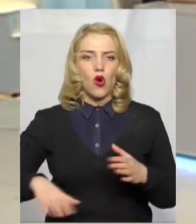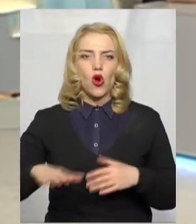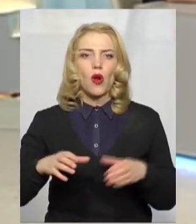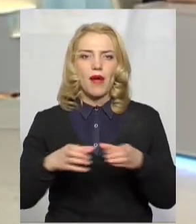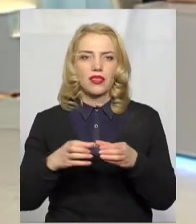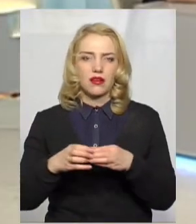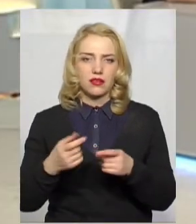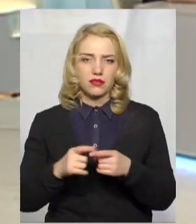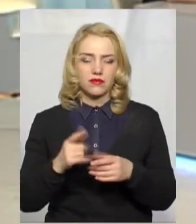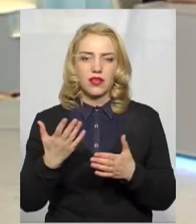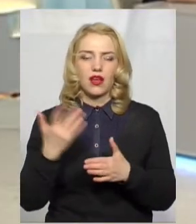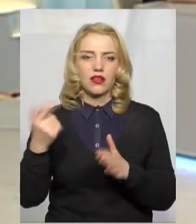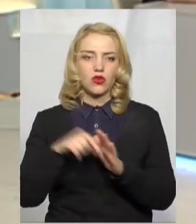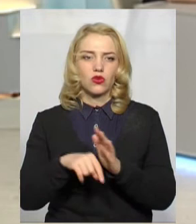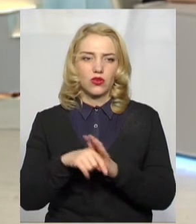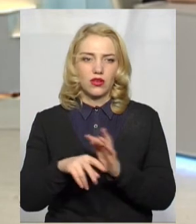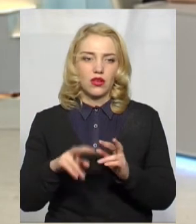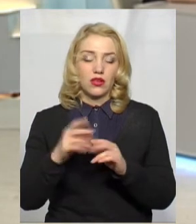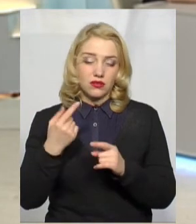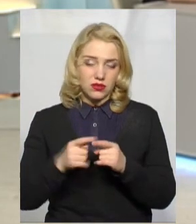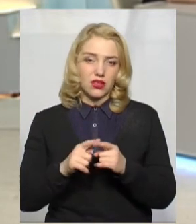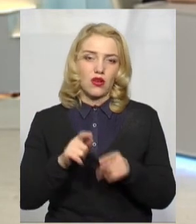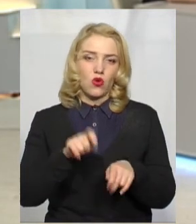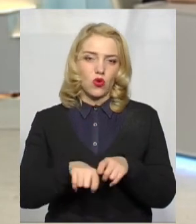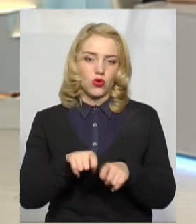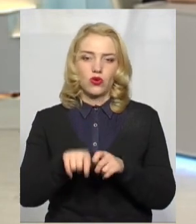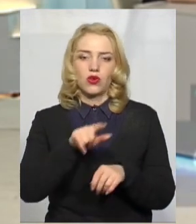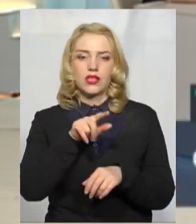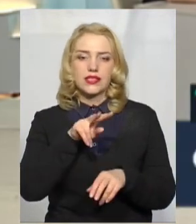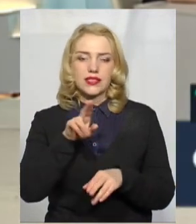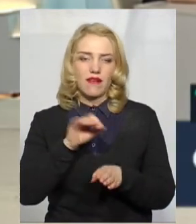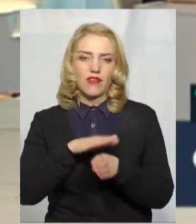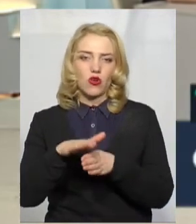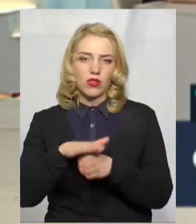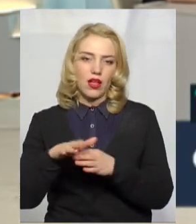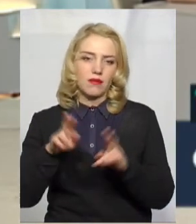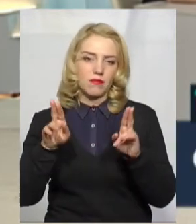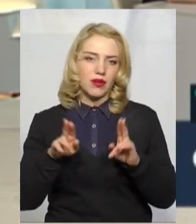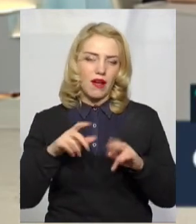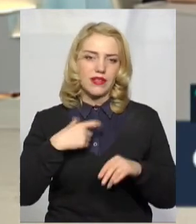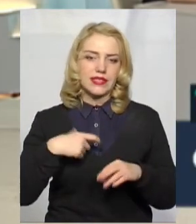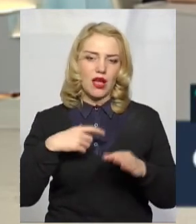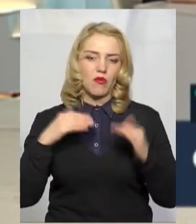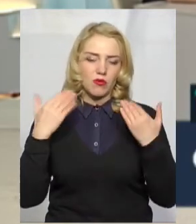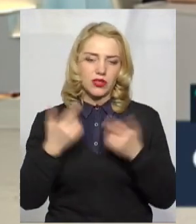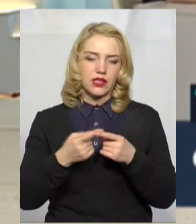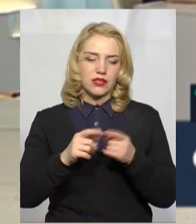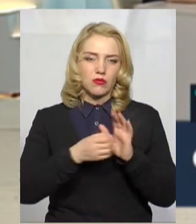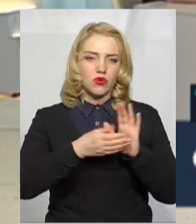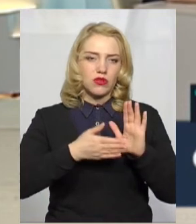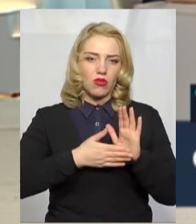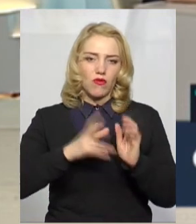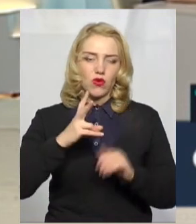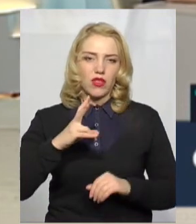Їхня роль, так само, як будь-якого поліцейського. Це і контроль за отриманням права самоізоляції, це і постановка на облік, і виявлення